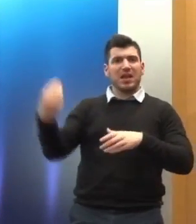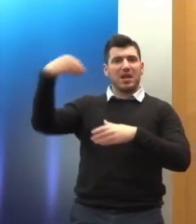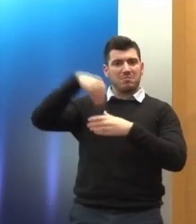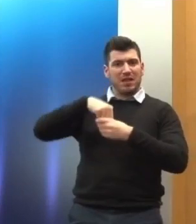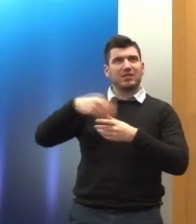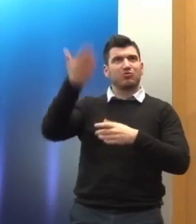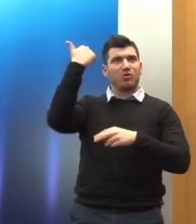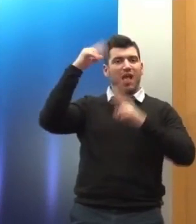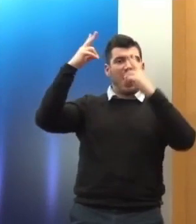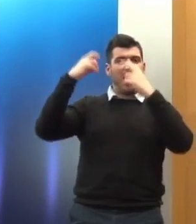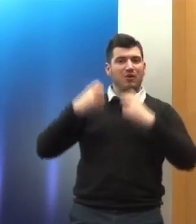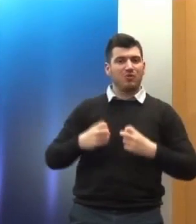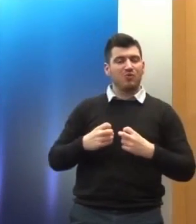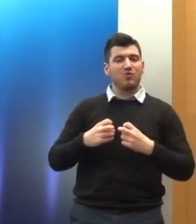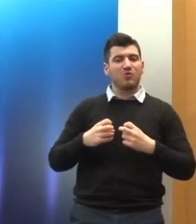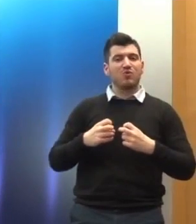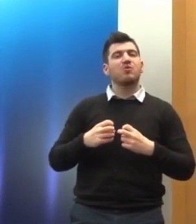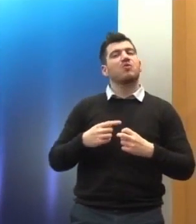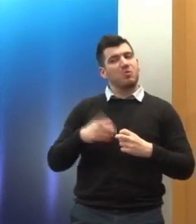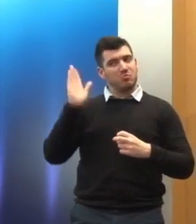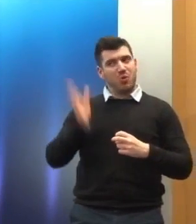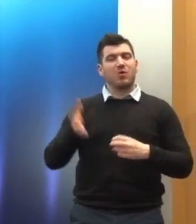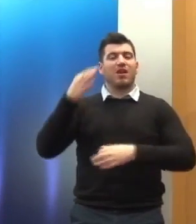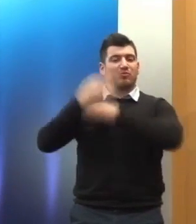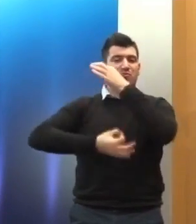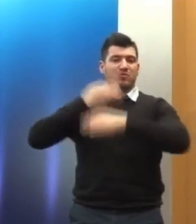σε εκείνες τις διαδικασίες, νομίζω ότι μπορούν να το επιβεβαιώσουν.